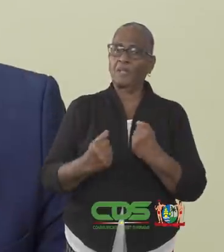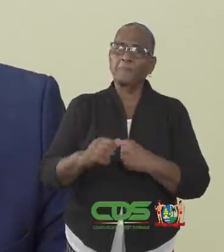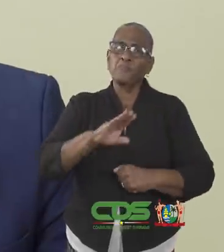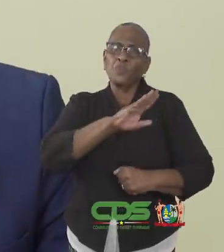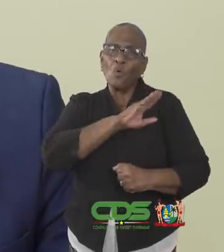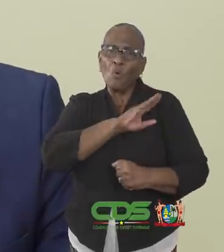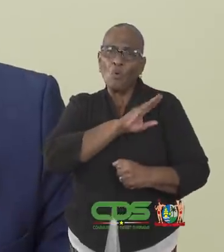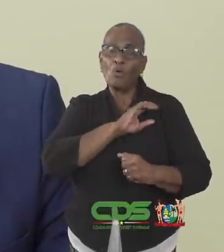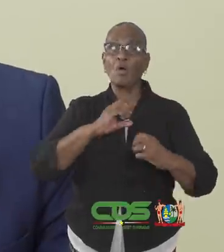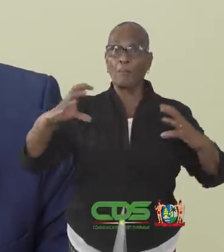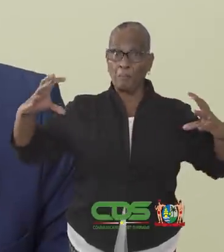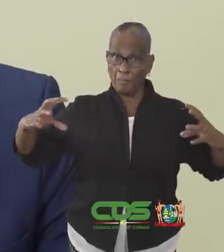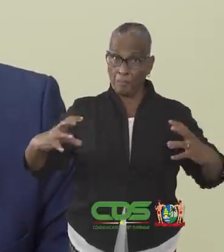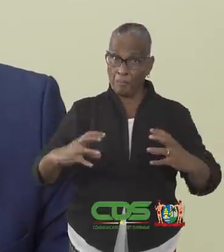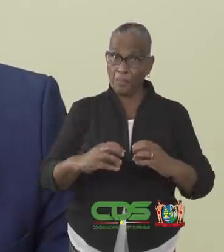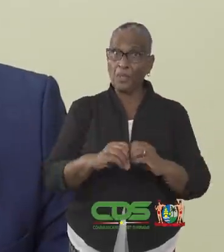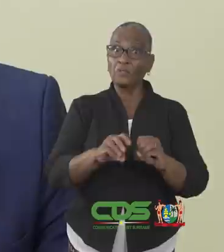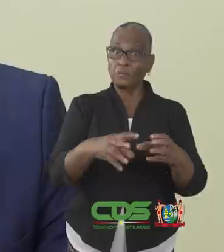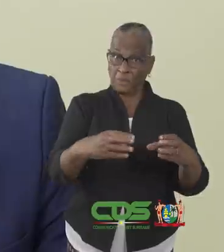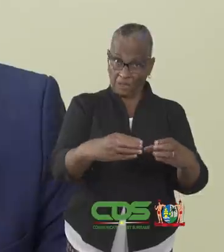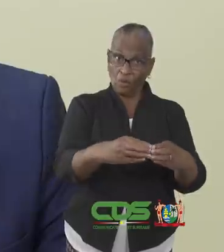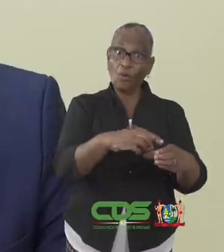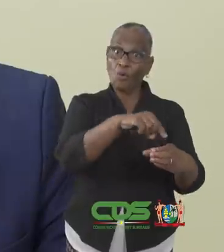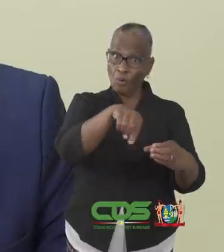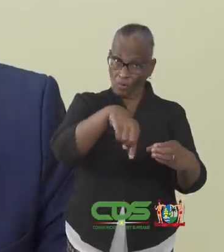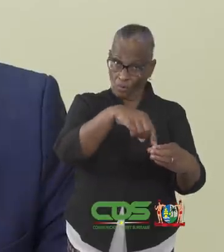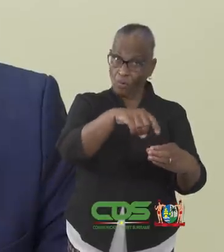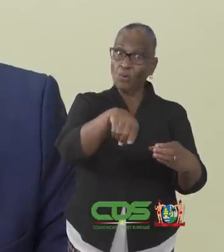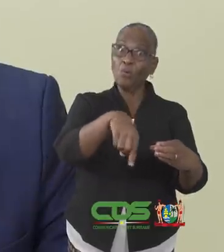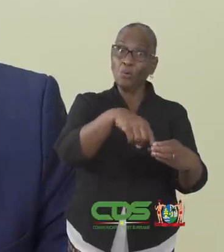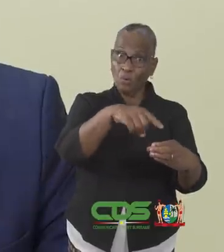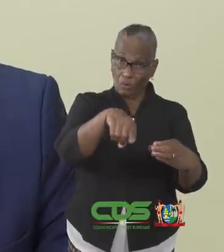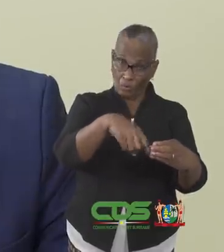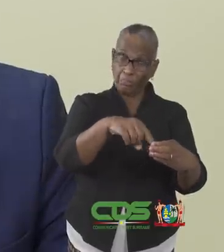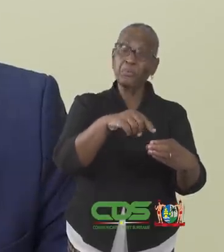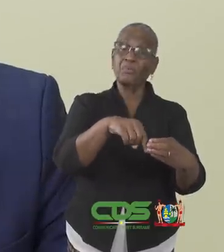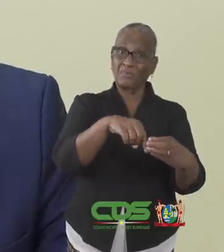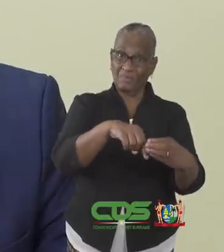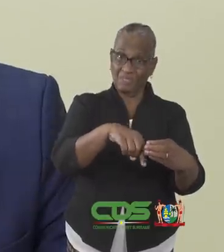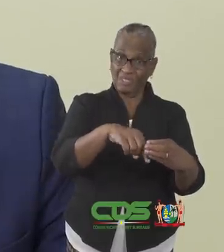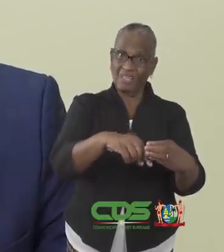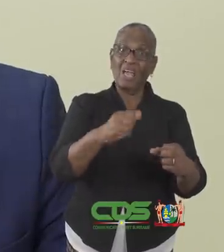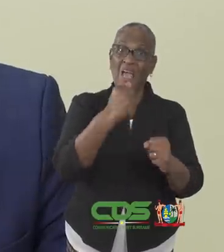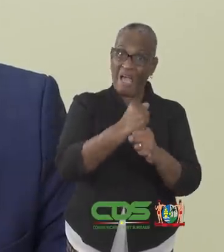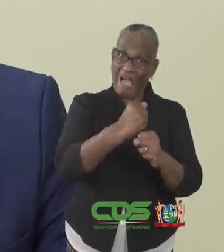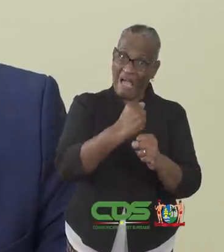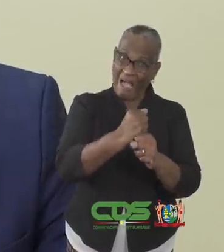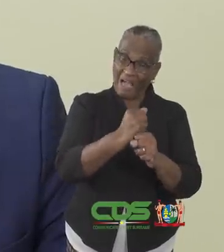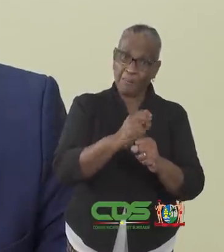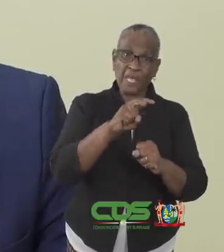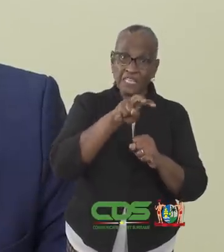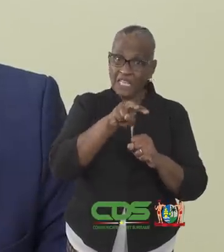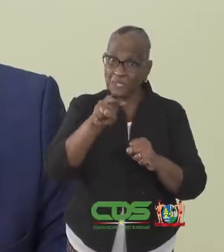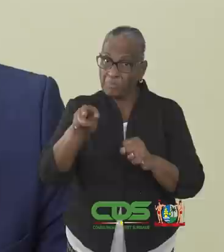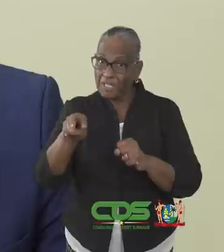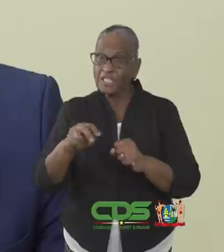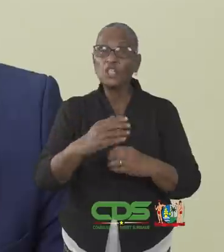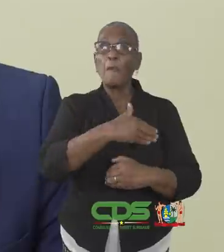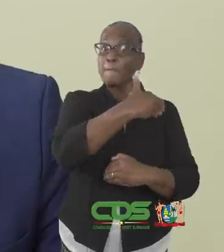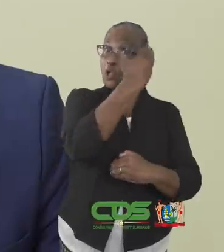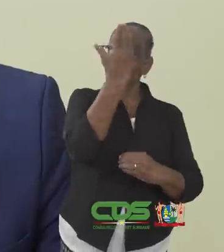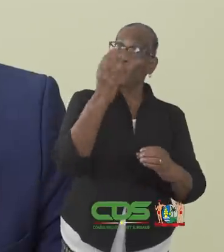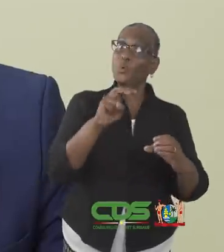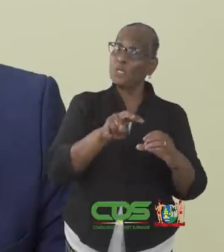Daarnaast is een multidisciplinair team ingesteld. Dit team bestaat onder andere uit de arbeidsinspectie,